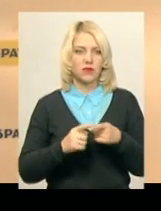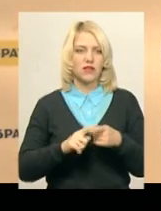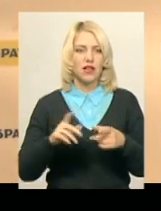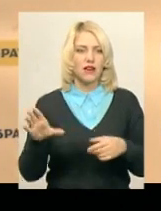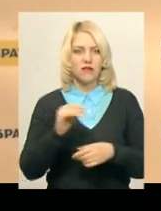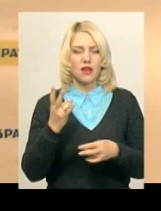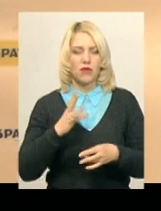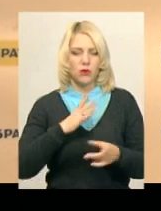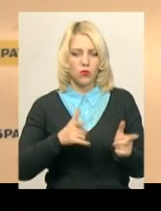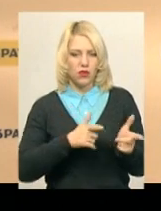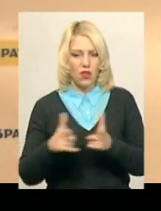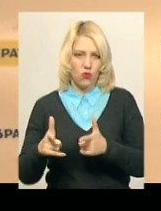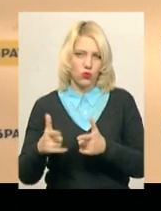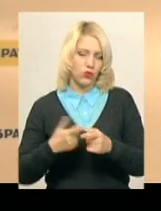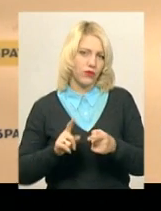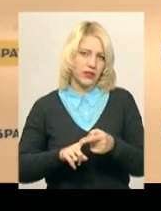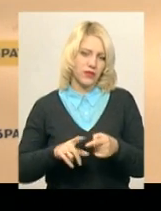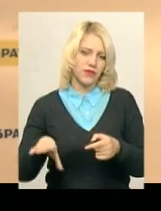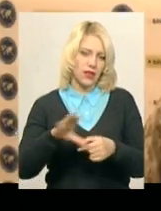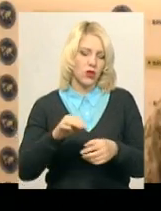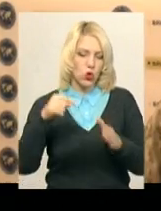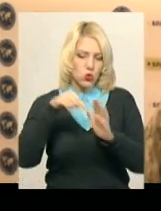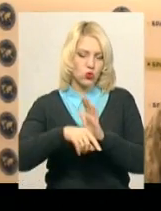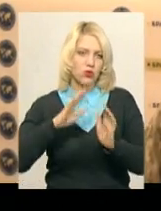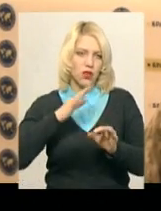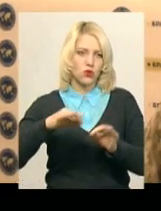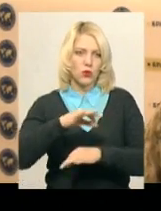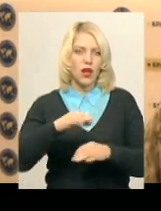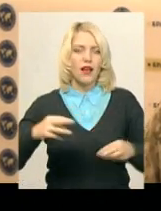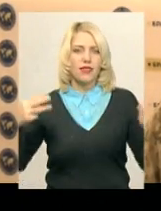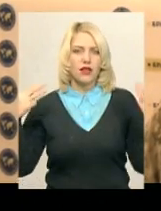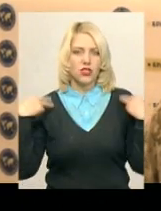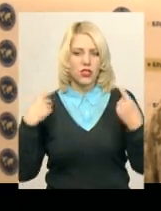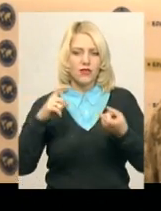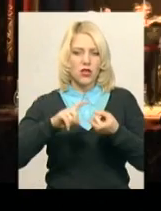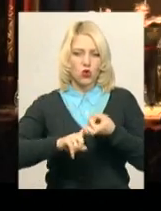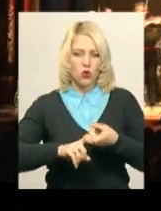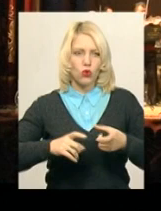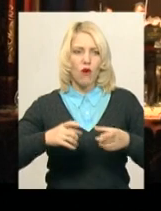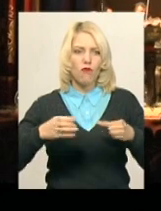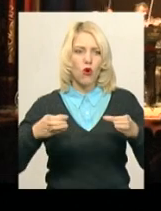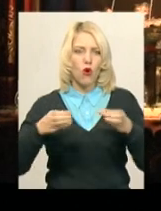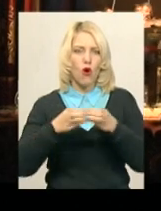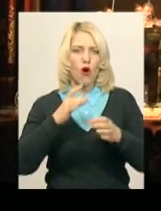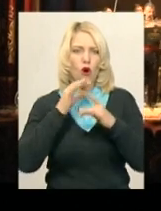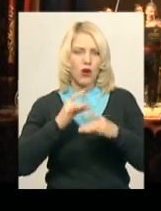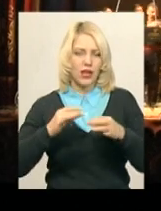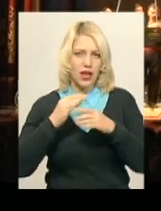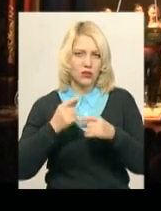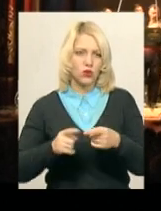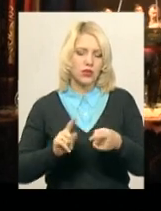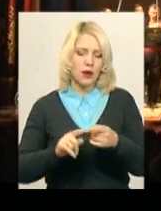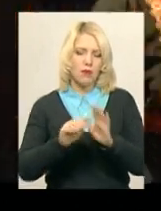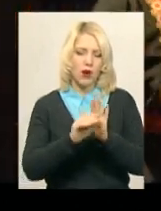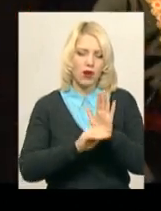повинні бути на поготові. Ось і вся суть нашого проєкту. Начальник зразково-показового оркестру Збройних сіл України Ігор Бековський каже, концертна